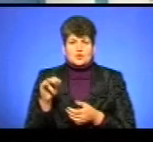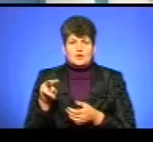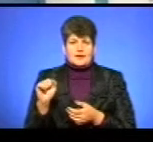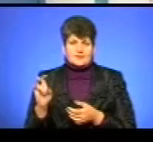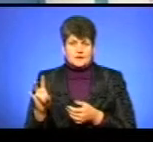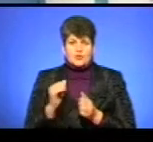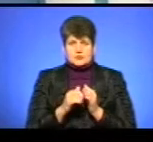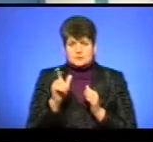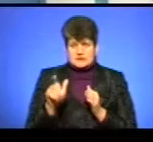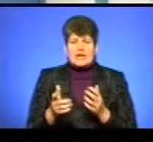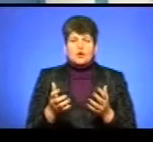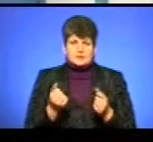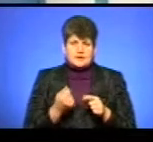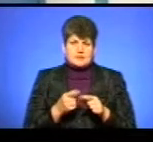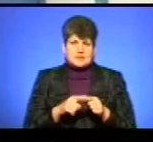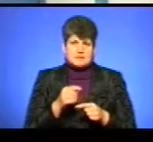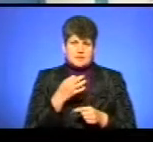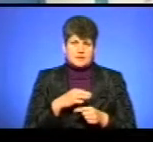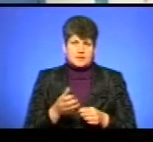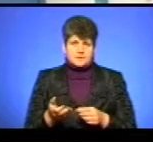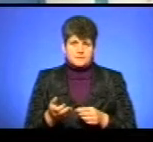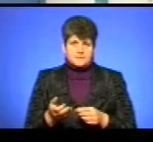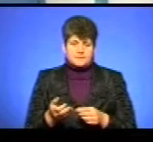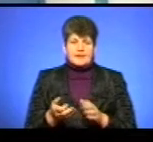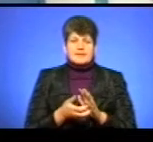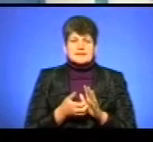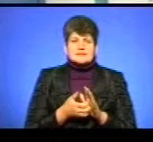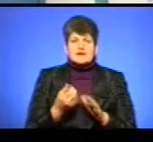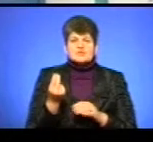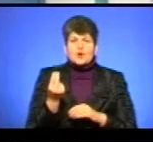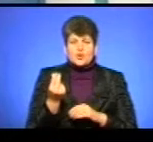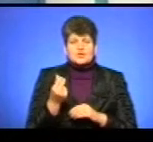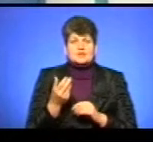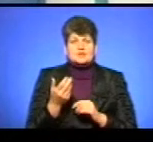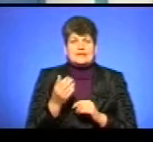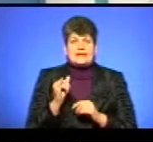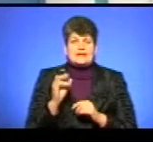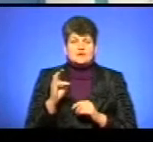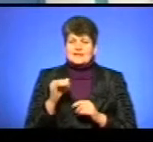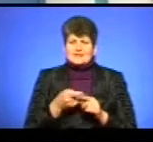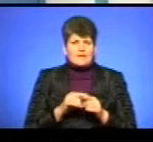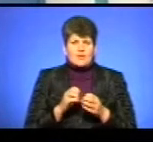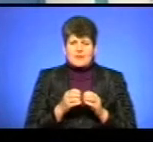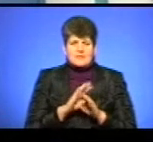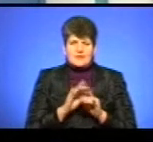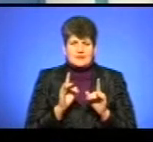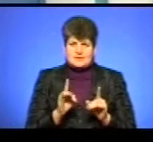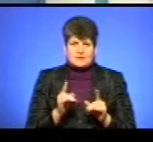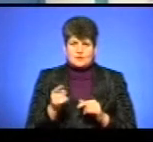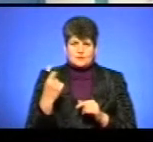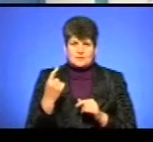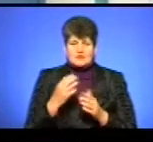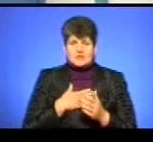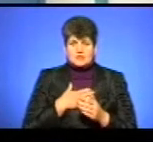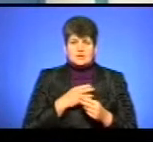пацієнт отримає дані препарати. Нестача коштів на інсулін – взагалі не тільки проблема Тернопільської області. Наші колеги з